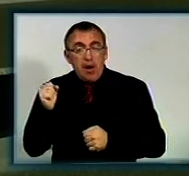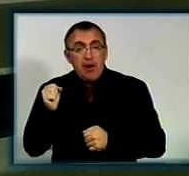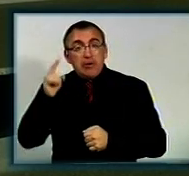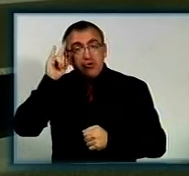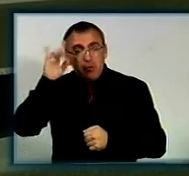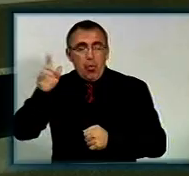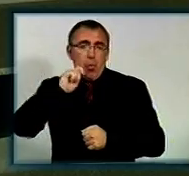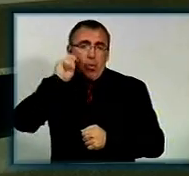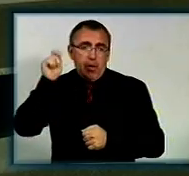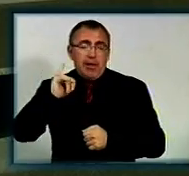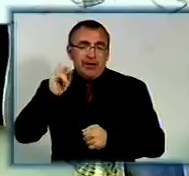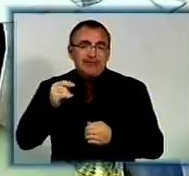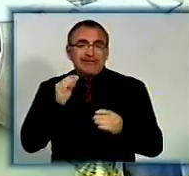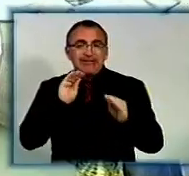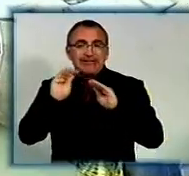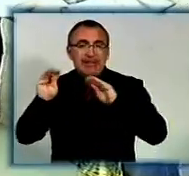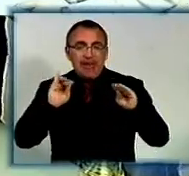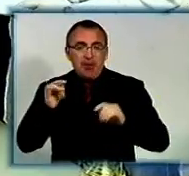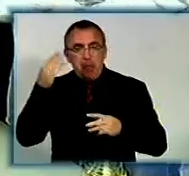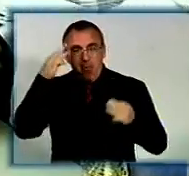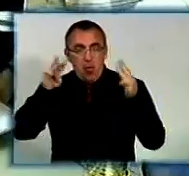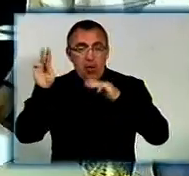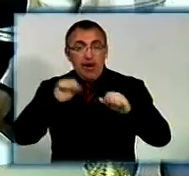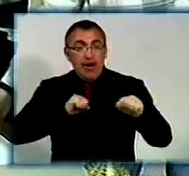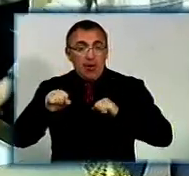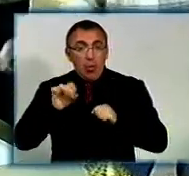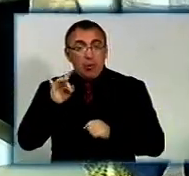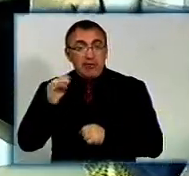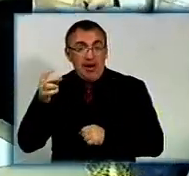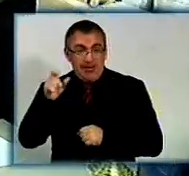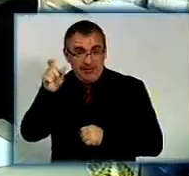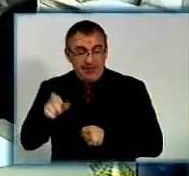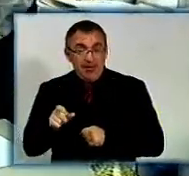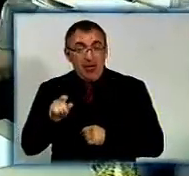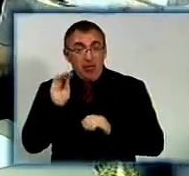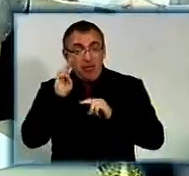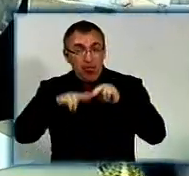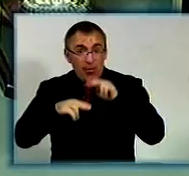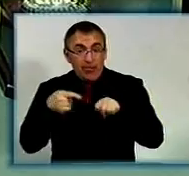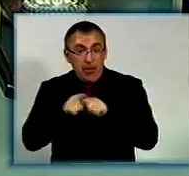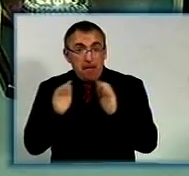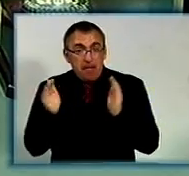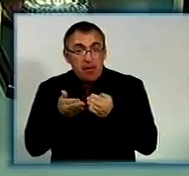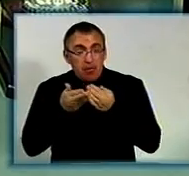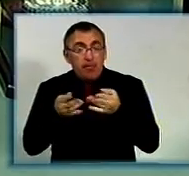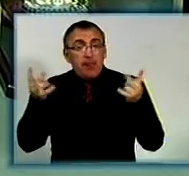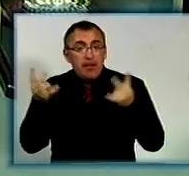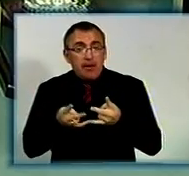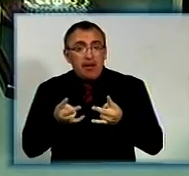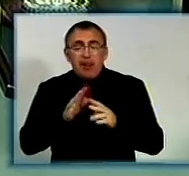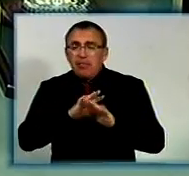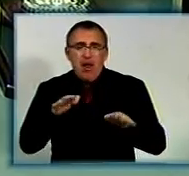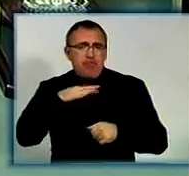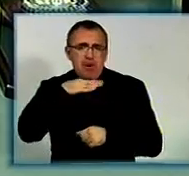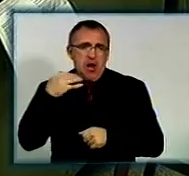чемпіоном України, стендового моделізму. Керівник Руслана розповідає, щоб побудувати такий міні-корабель, потрібно зовсім